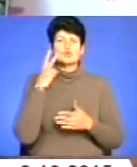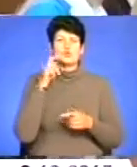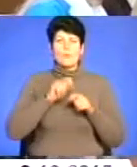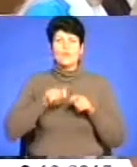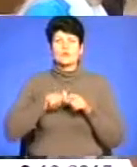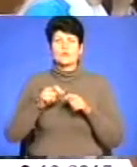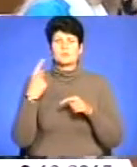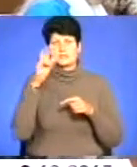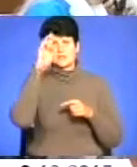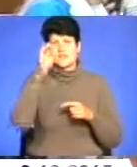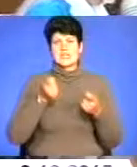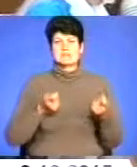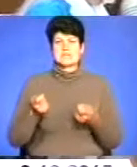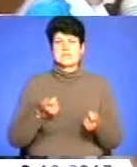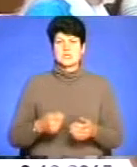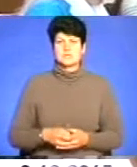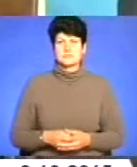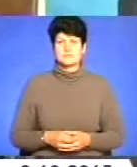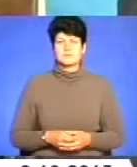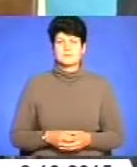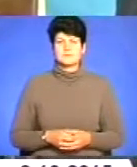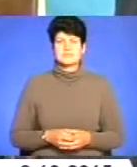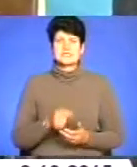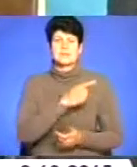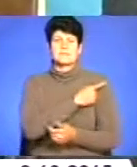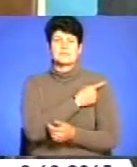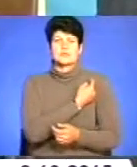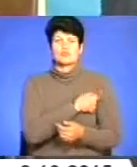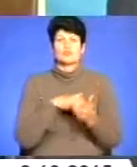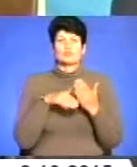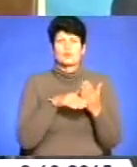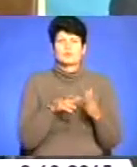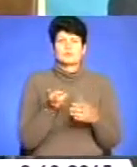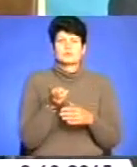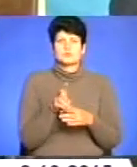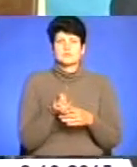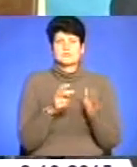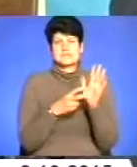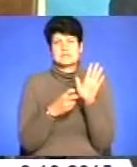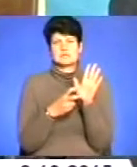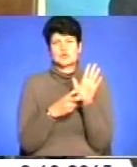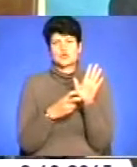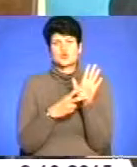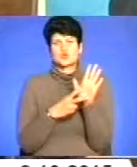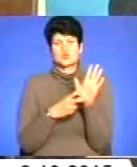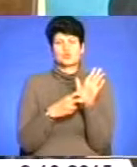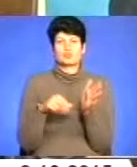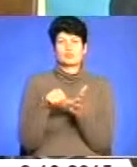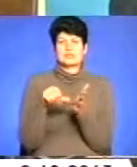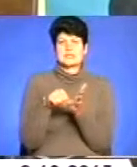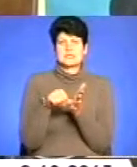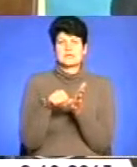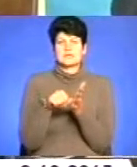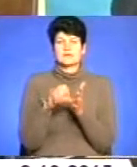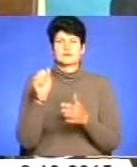контролі в обласній державній адміністрації. За медичною допомогою звернулося в межах десь 700 учасників